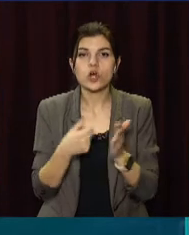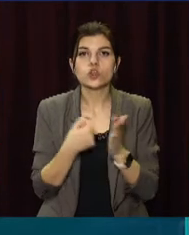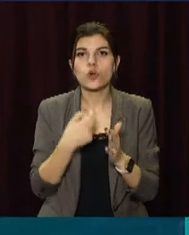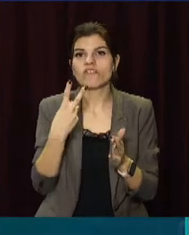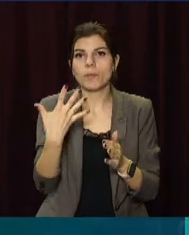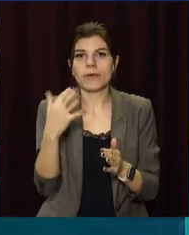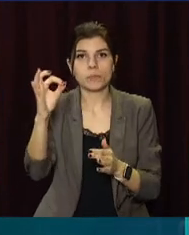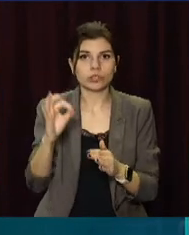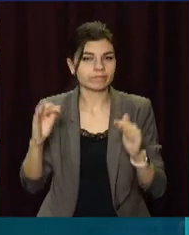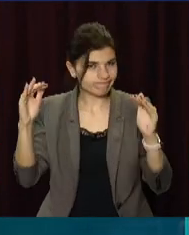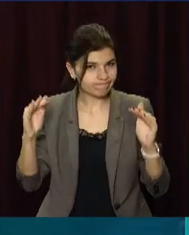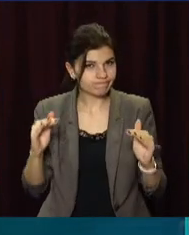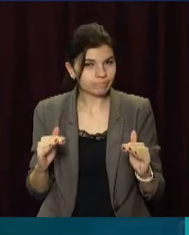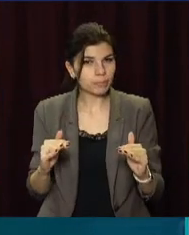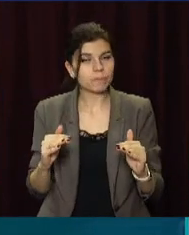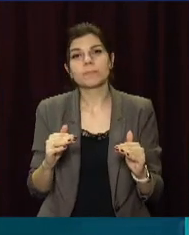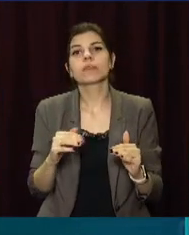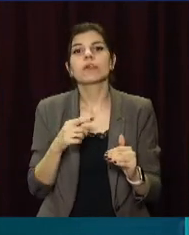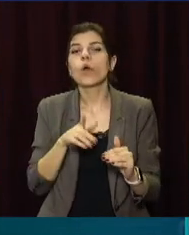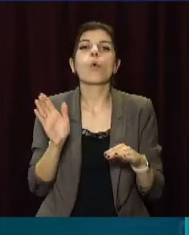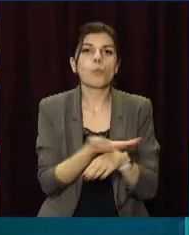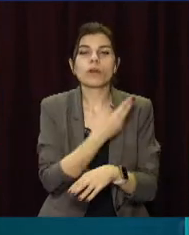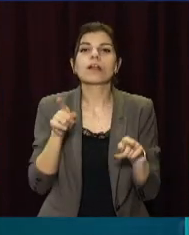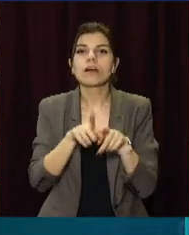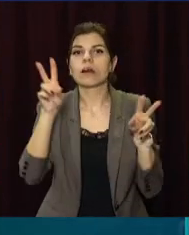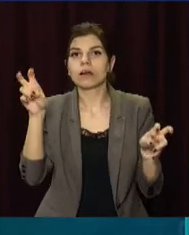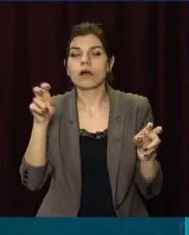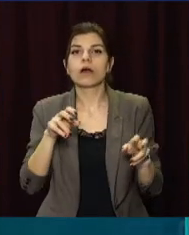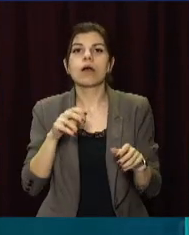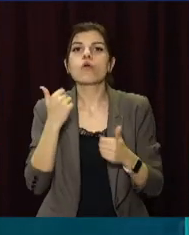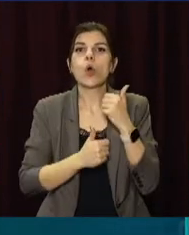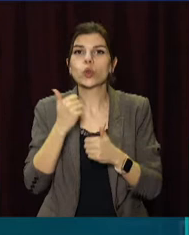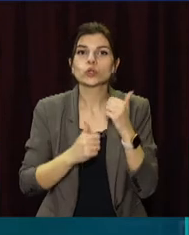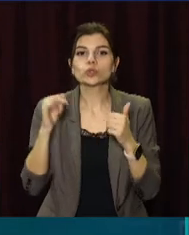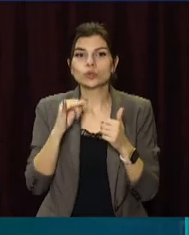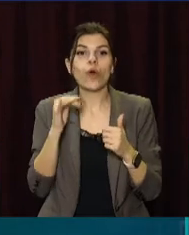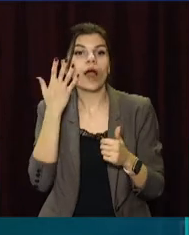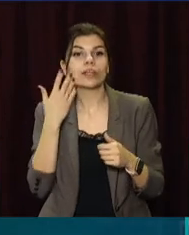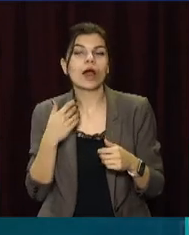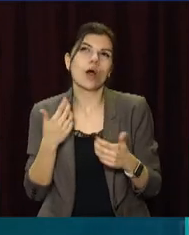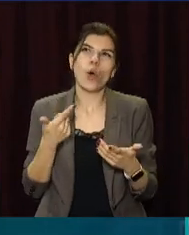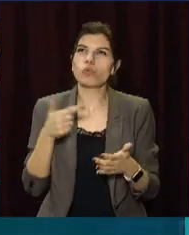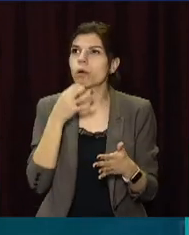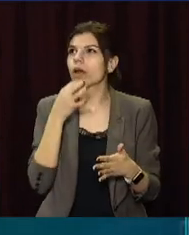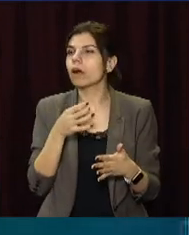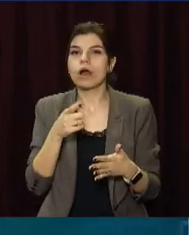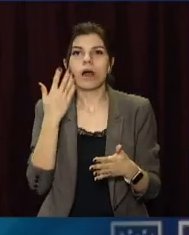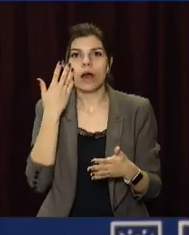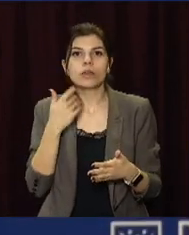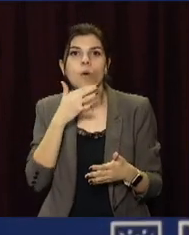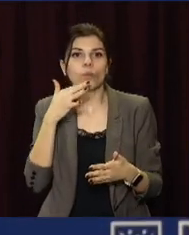25%, а крім цього збираємо так звану конкурсну історію, коли, грубо кажучи, більш багато